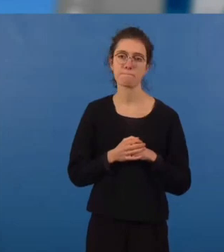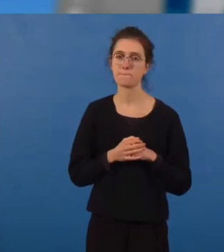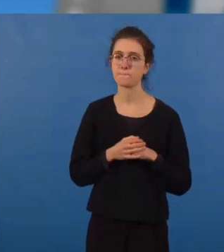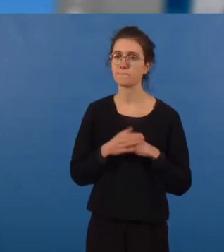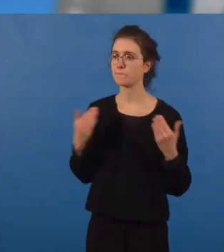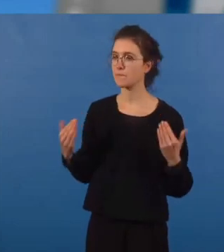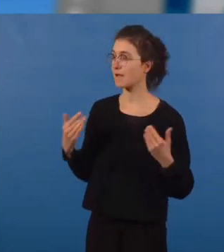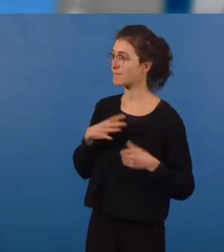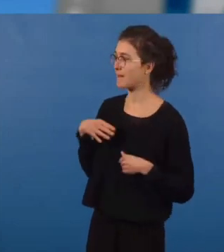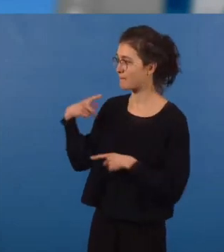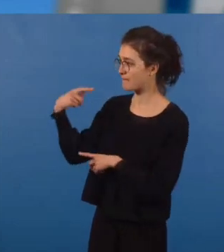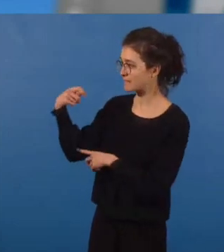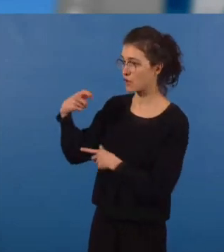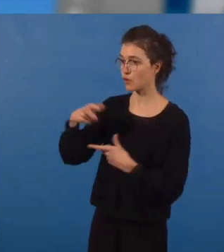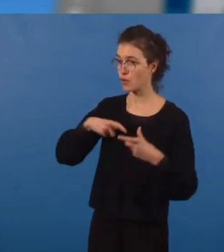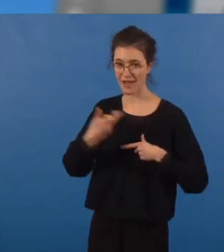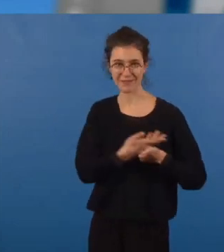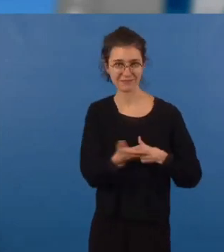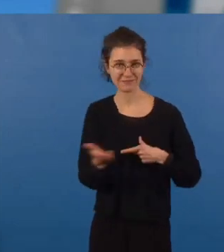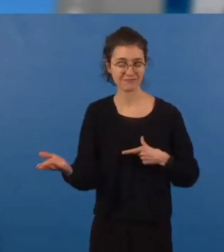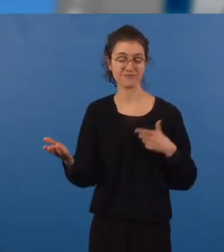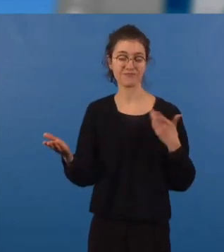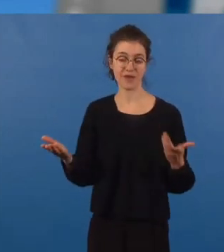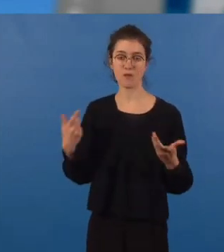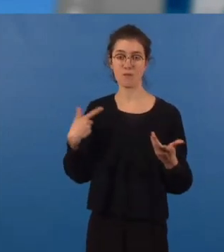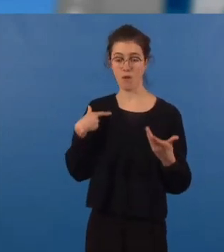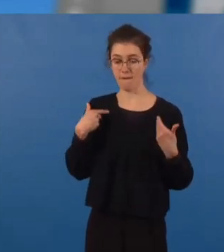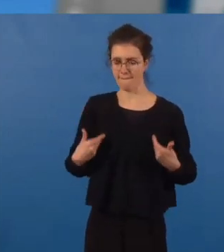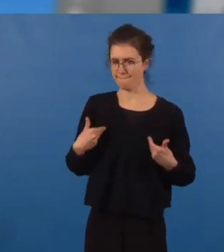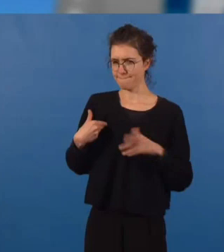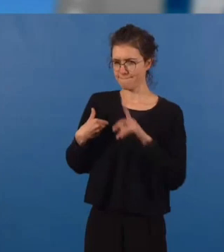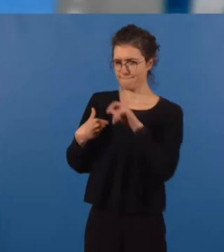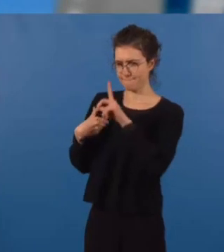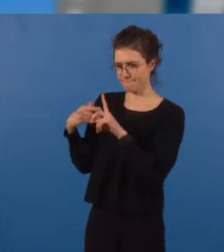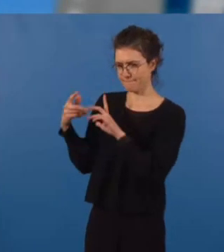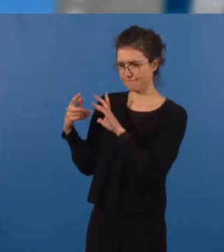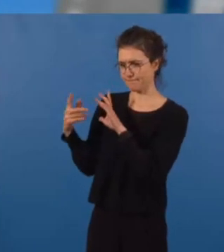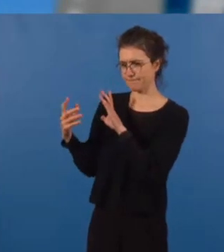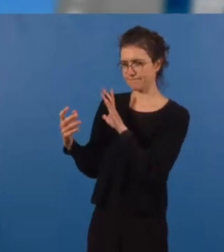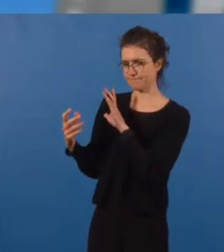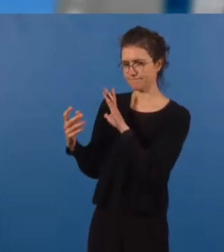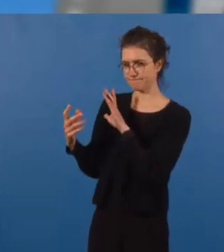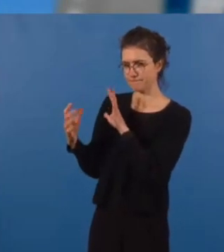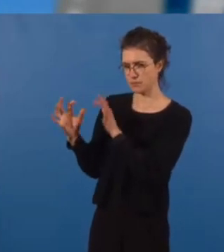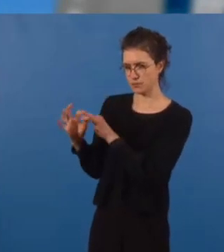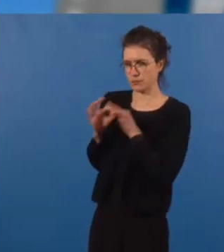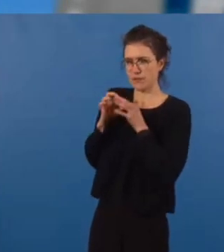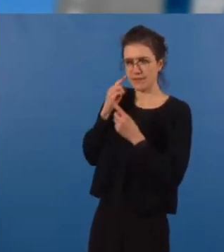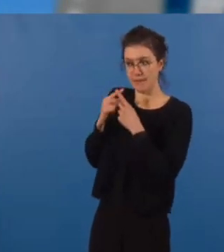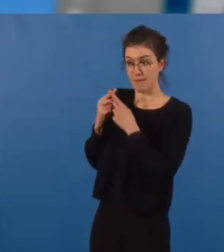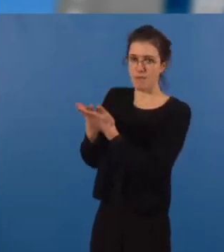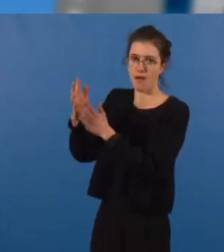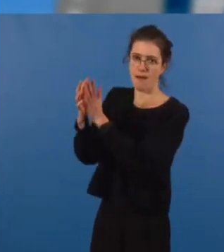Madame la Présidente, chers collègues, je me permets ici de souligner la qualité du rapport qui nous est présenté sur la